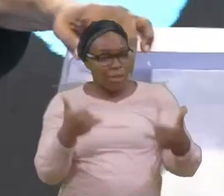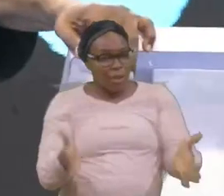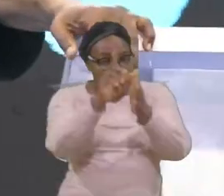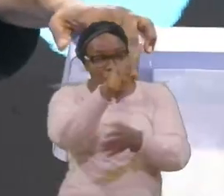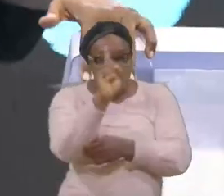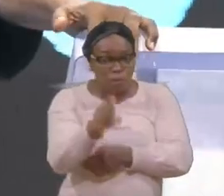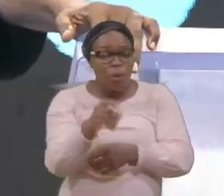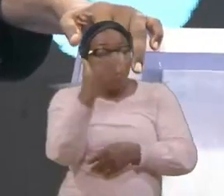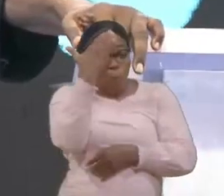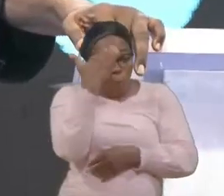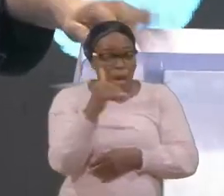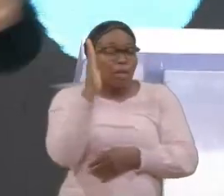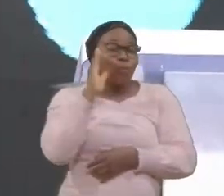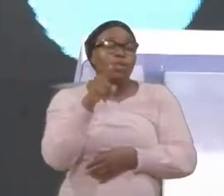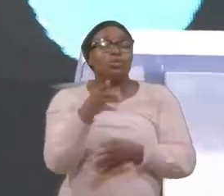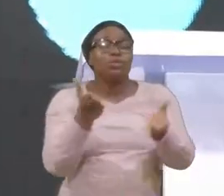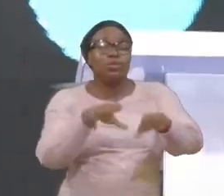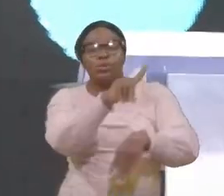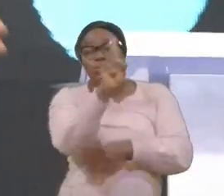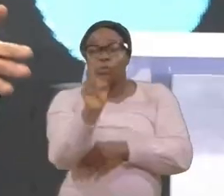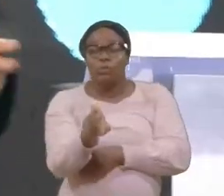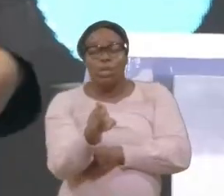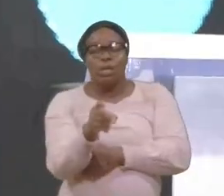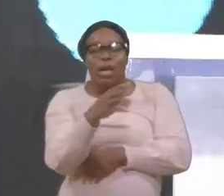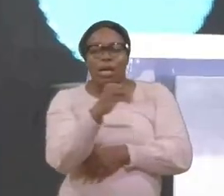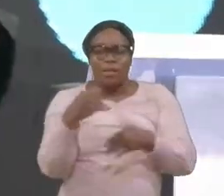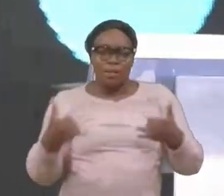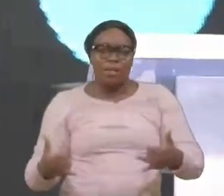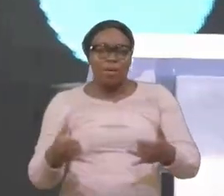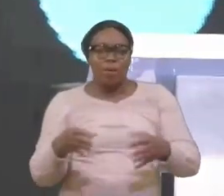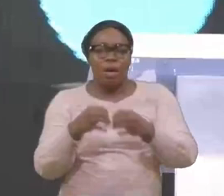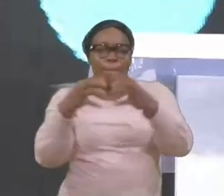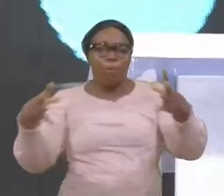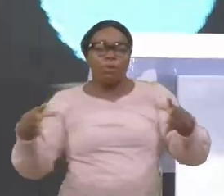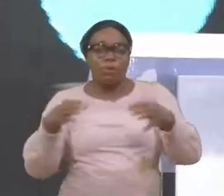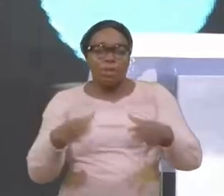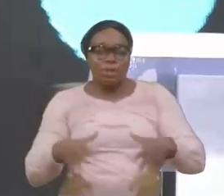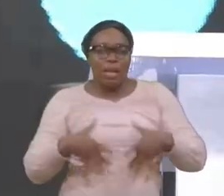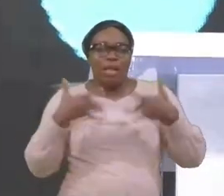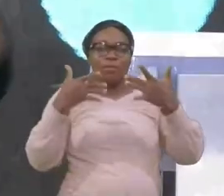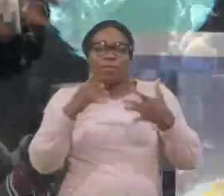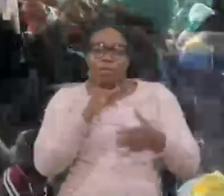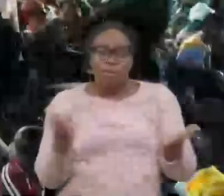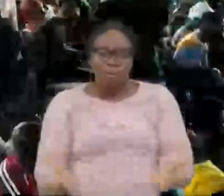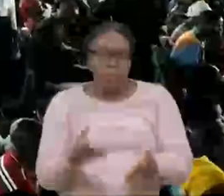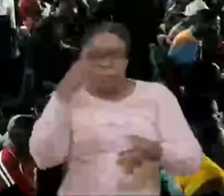Je vous ai créé pour la vie, Je vous ai créé pour la vie abondante, J'ai fait la vie abondante pour vous, Je vous ai fait pour la vie éternelle, J'ai fait la vie éternelle